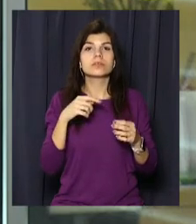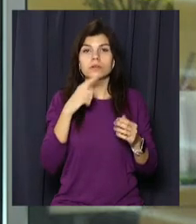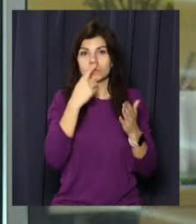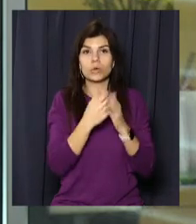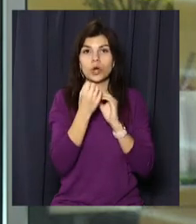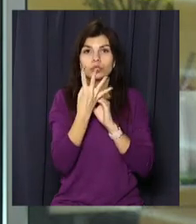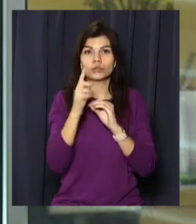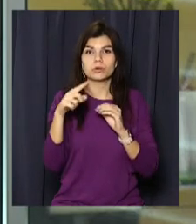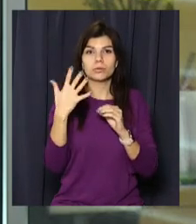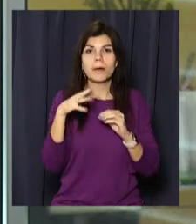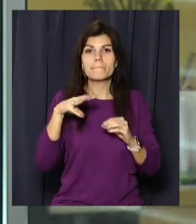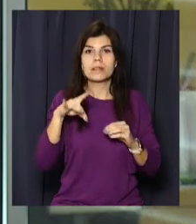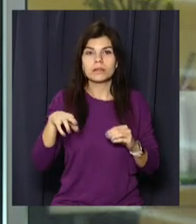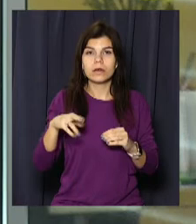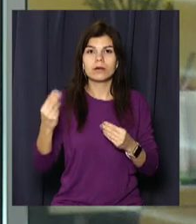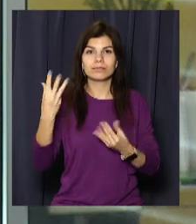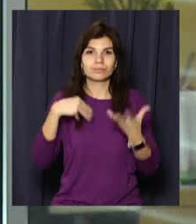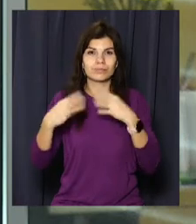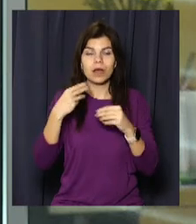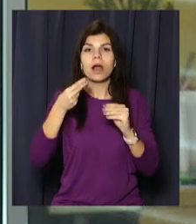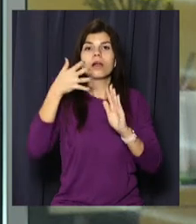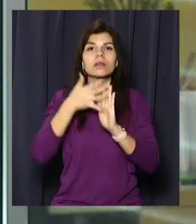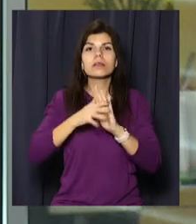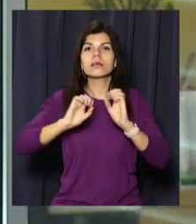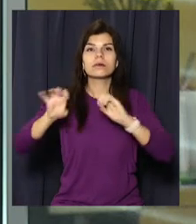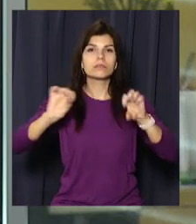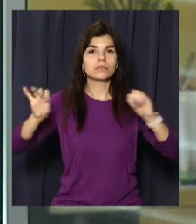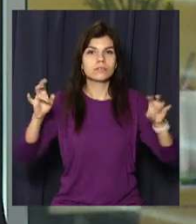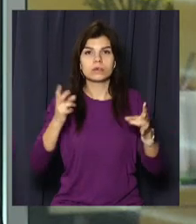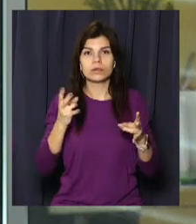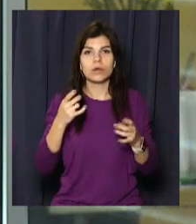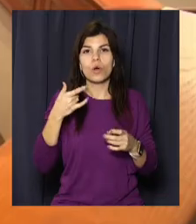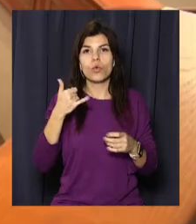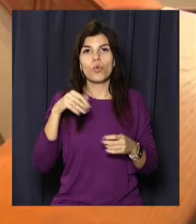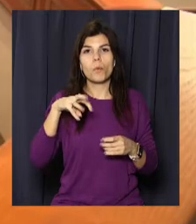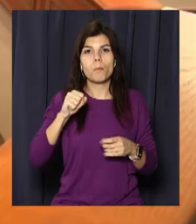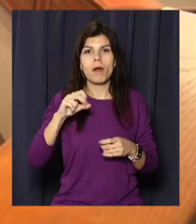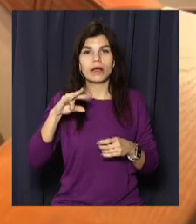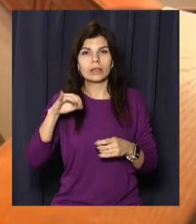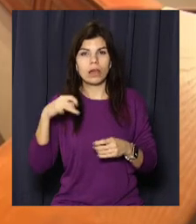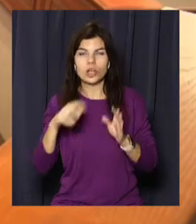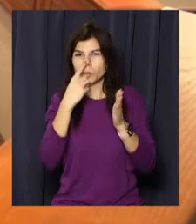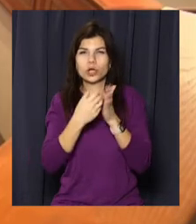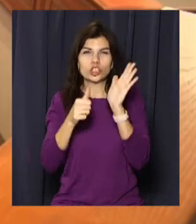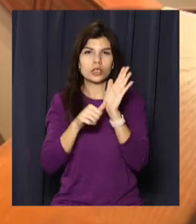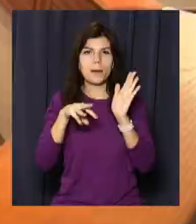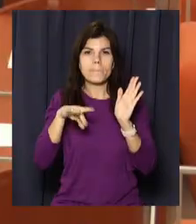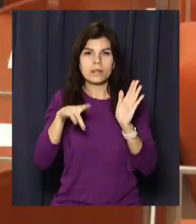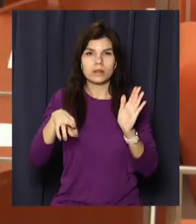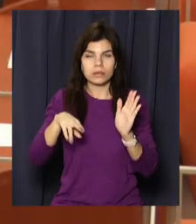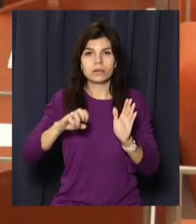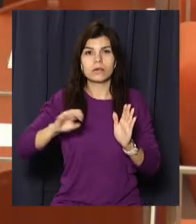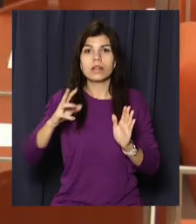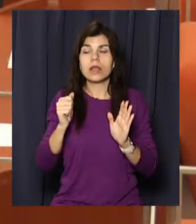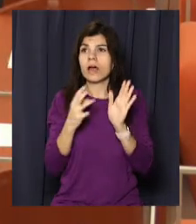14,5 мільярдів. Серед основних витрат – гуманітарна сфера. На неї спрямують практично 6 мільярдів. Це на 800